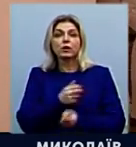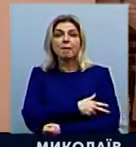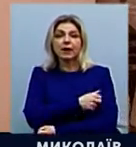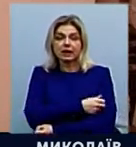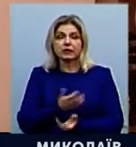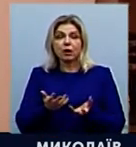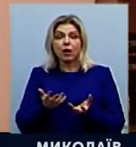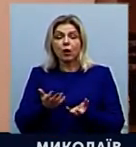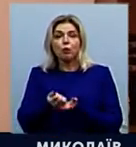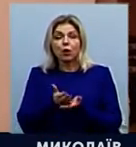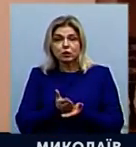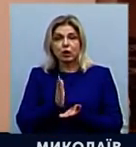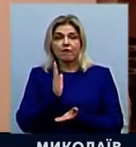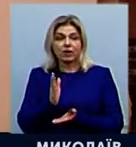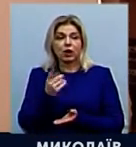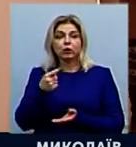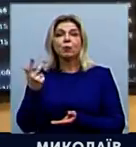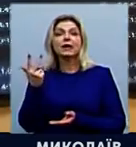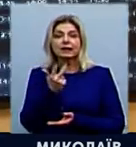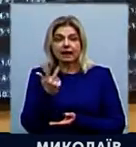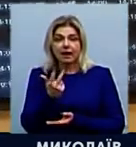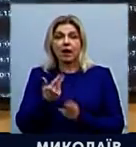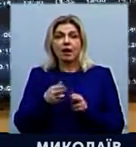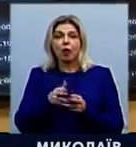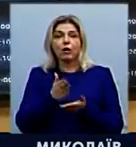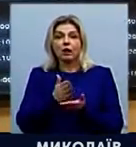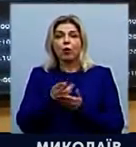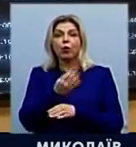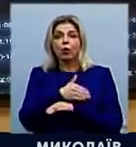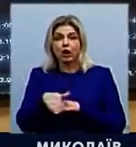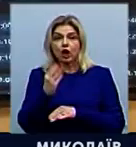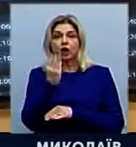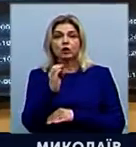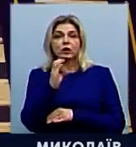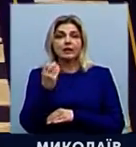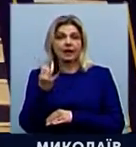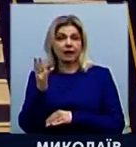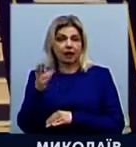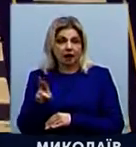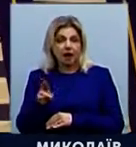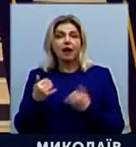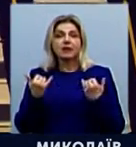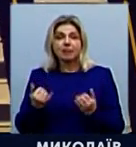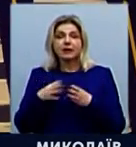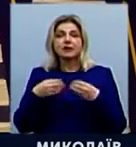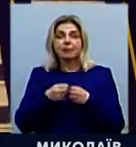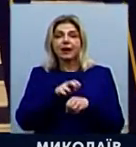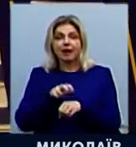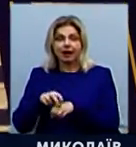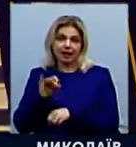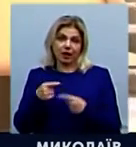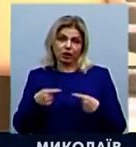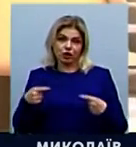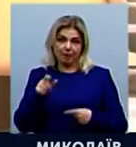центрі первинної медико-санітарної допомоги номер 3, який знаходиться на вулиці Шосейній. Тепер сімейні лікарі та інший